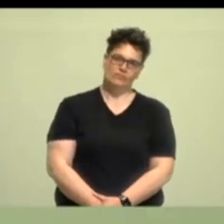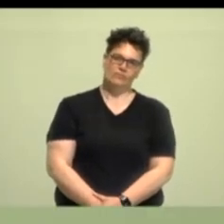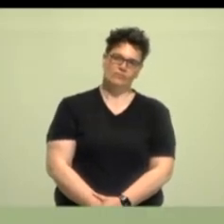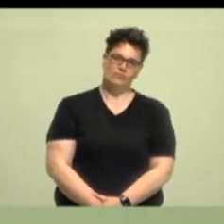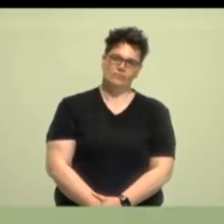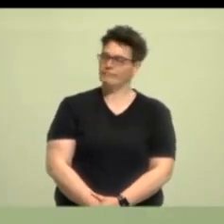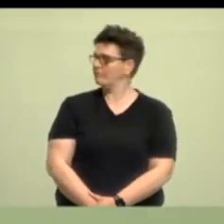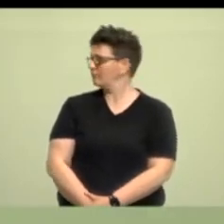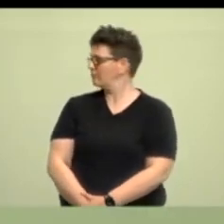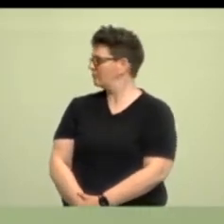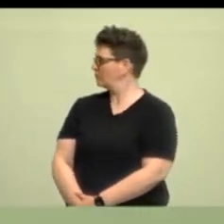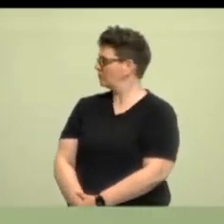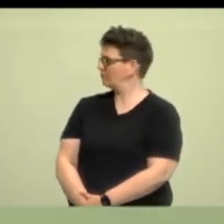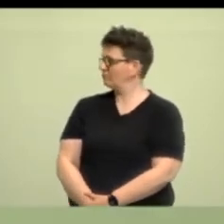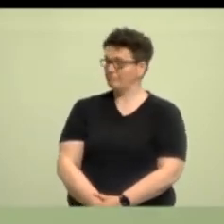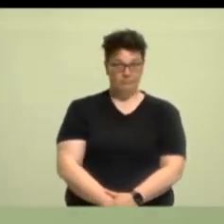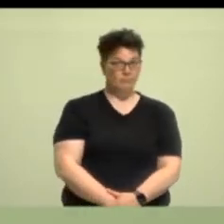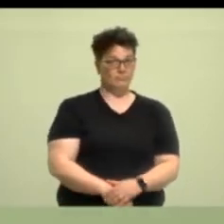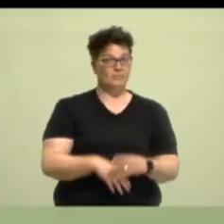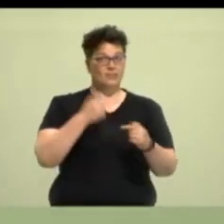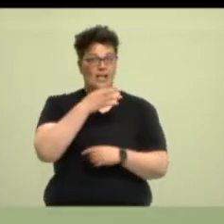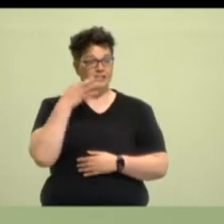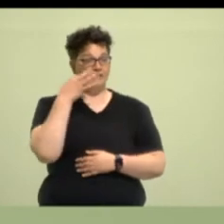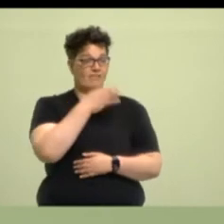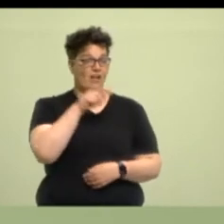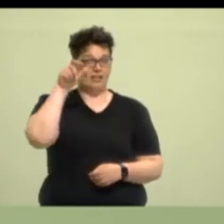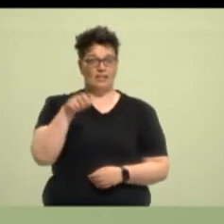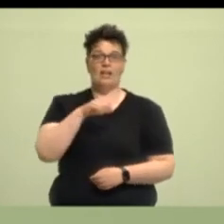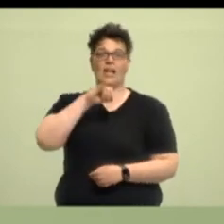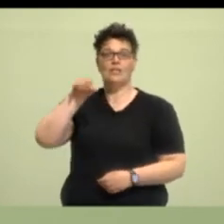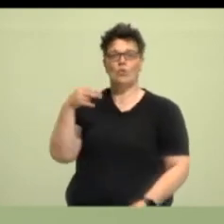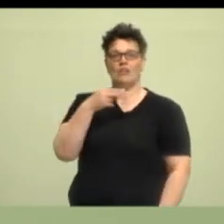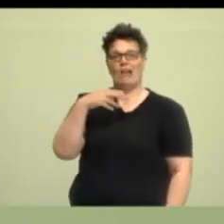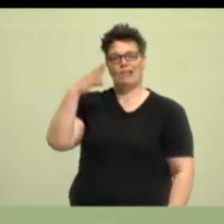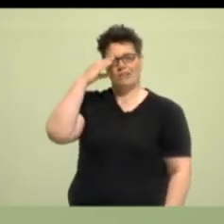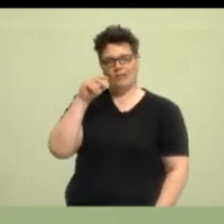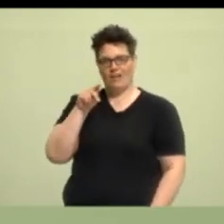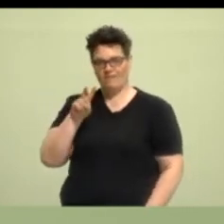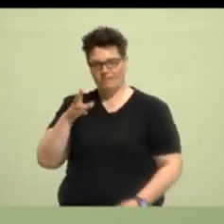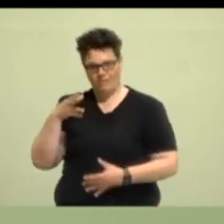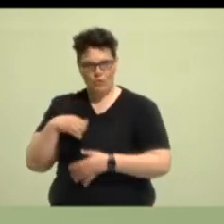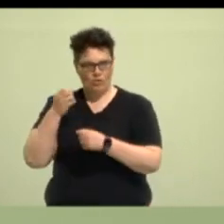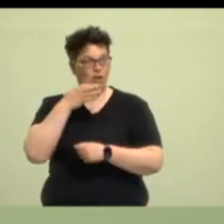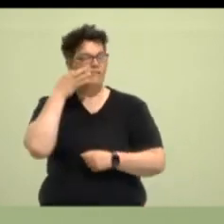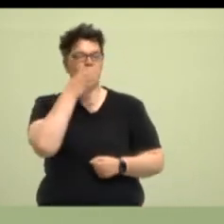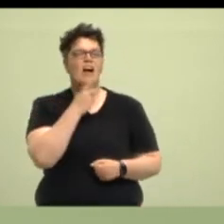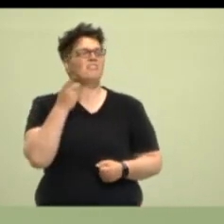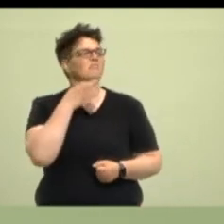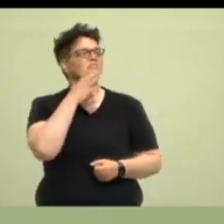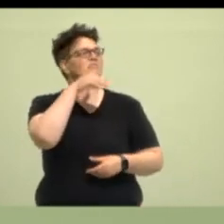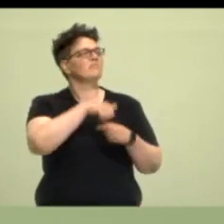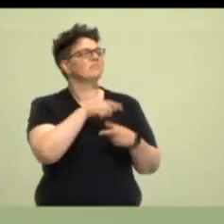Es liegt eine Frage für dich vor. Die kommt von Judith Hasselmann aus dem KV Köln und die Frage lautet, was ist feministische